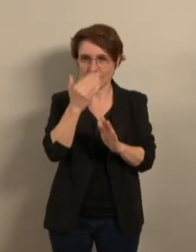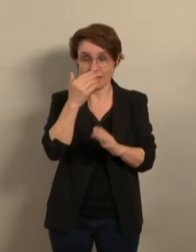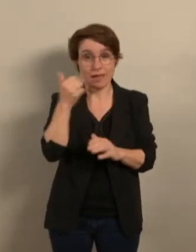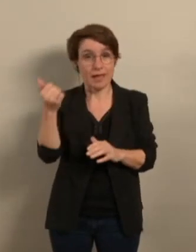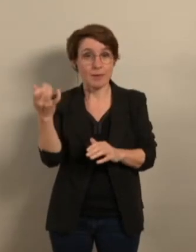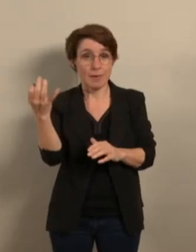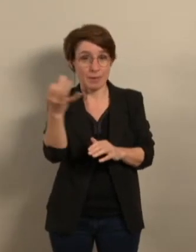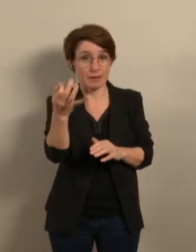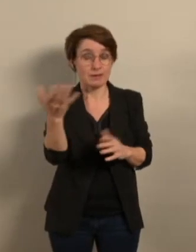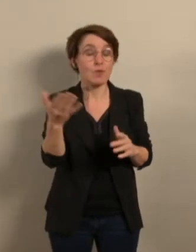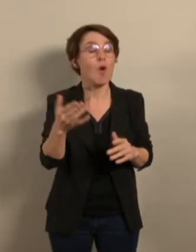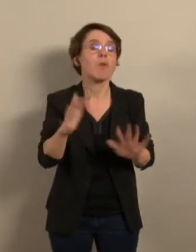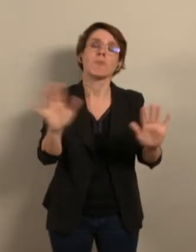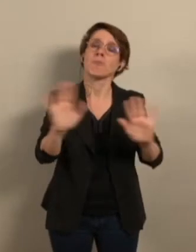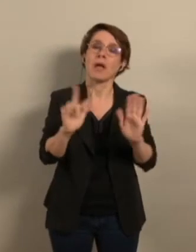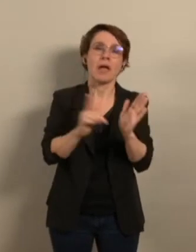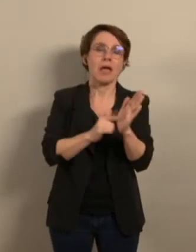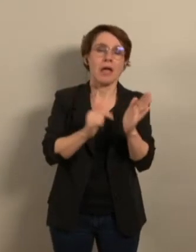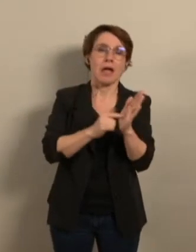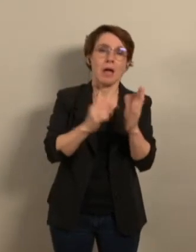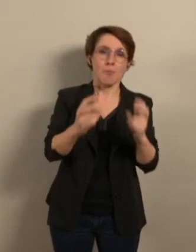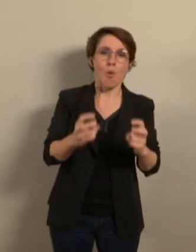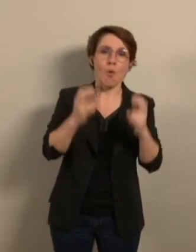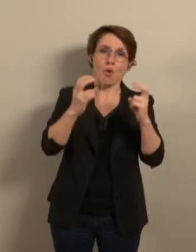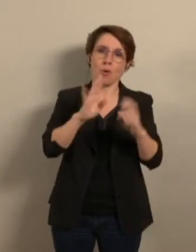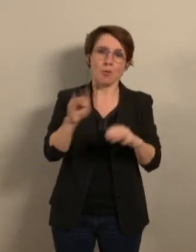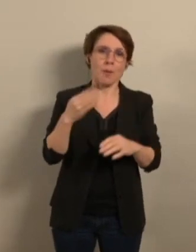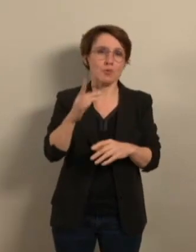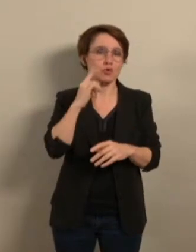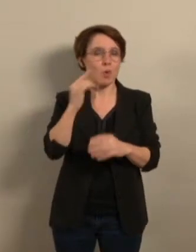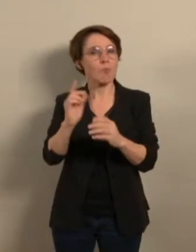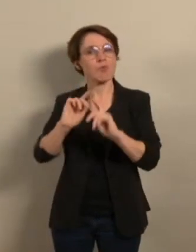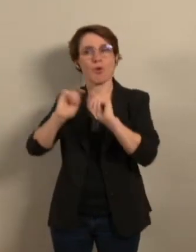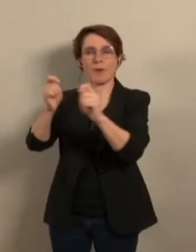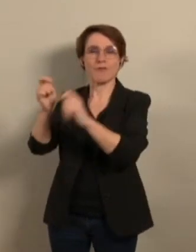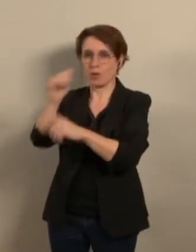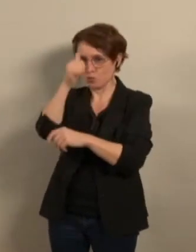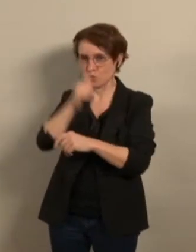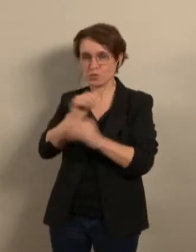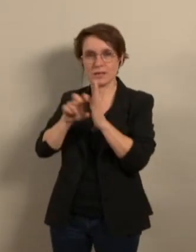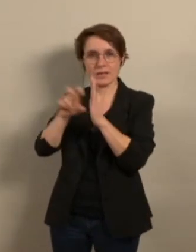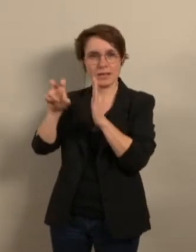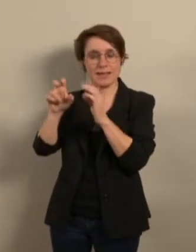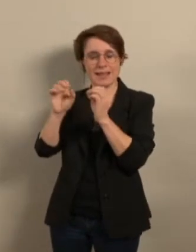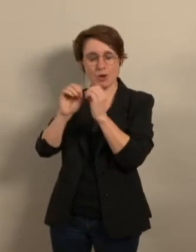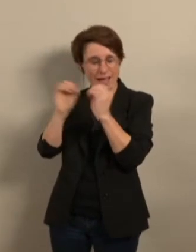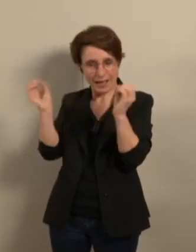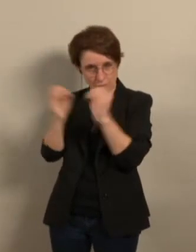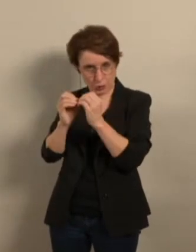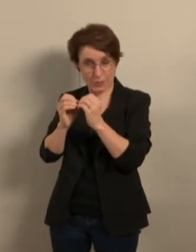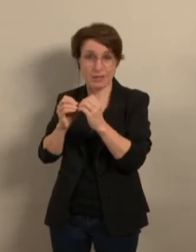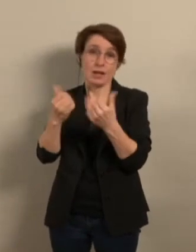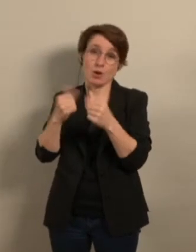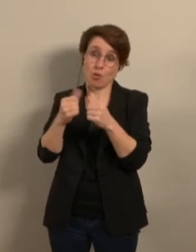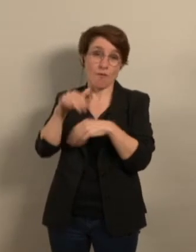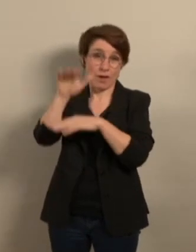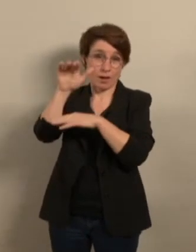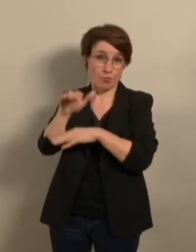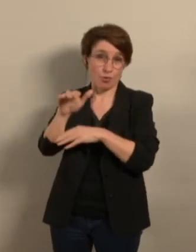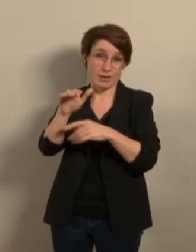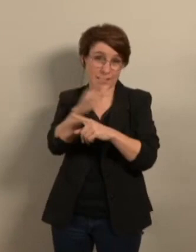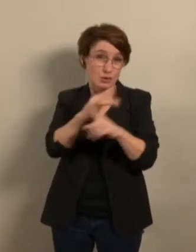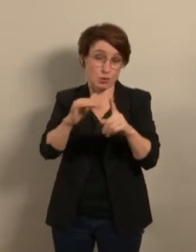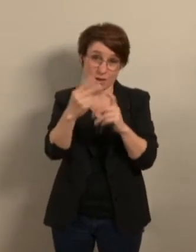pas besoin d'augmenter les impôts pour faire la gratuité, votre bouclier social et écologique se désagrège par ces quelques mots.